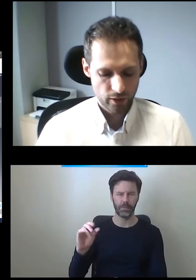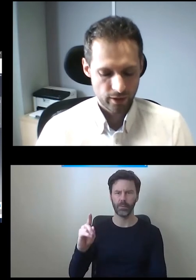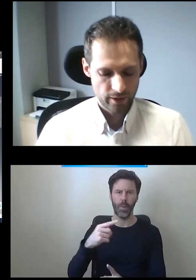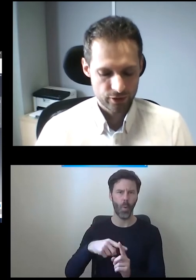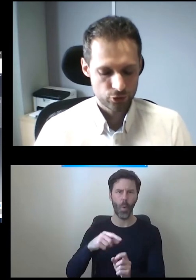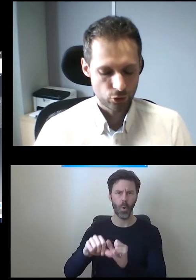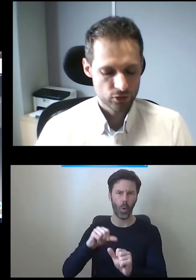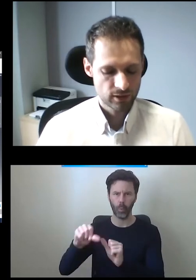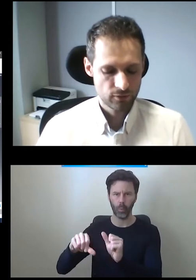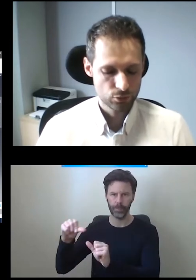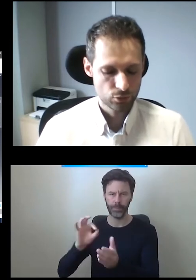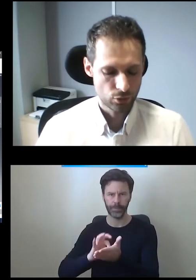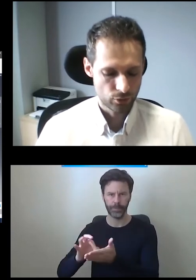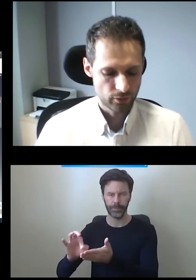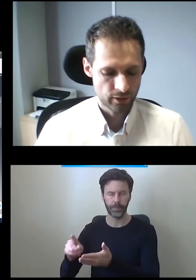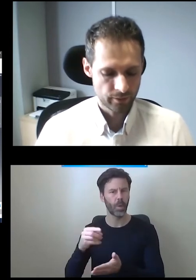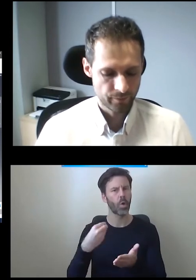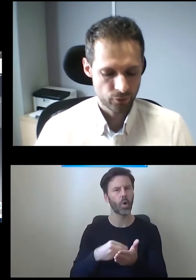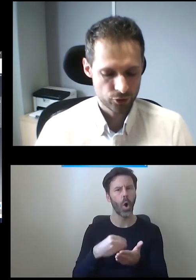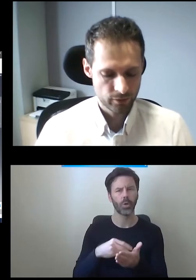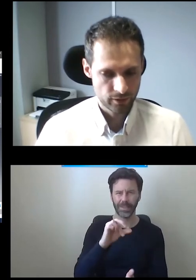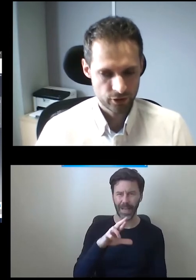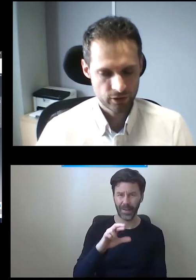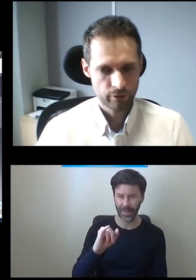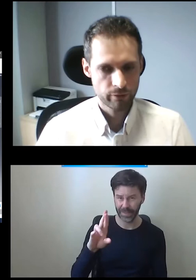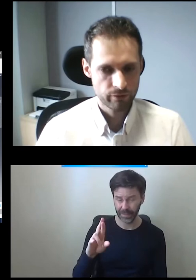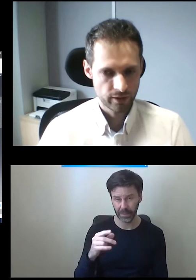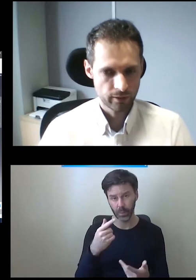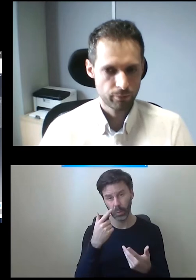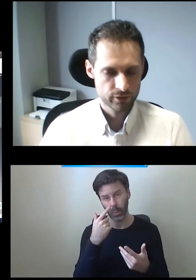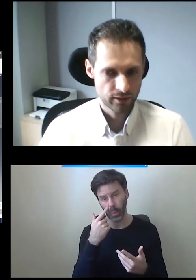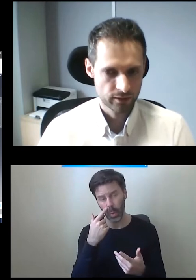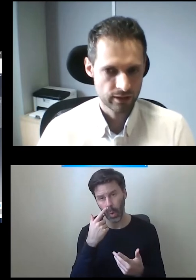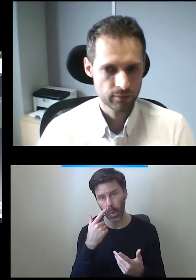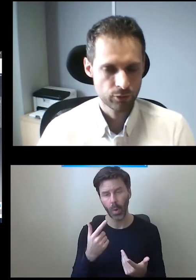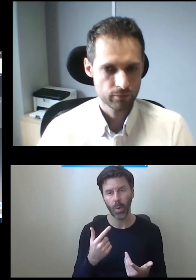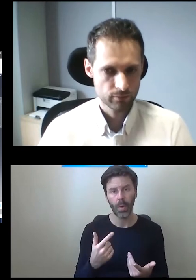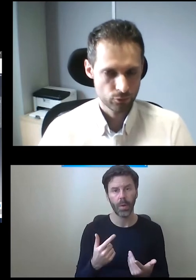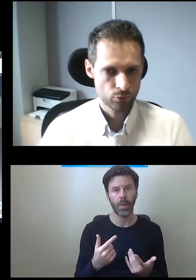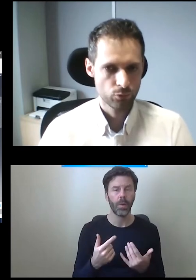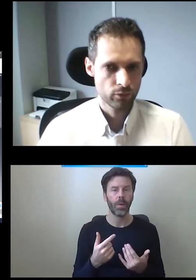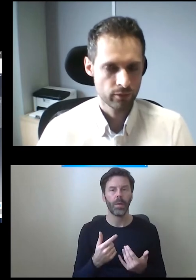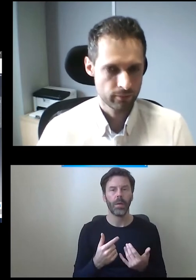Jeśli chodzi o koszt serwisu, to wychodzimy, jeśli instalujemy windę poza granicami